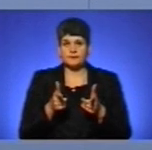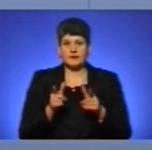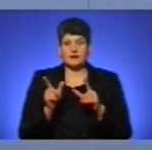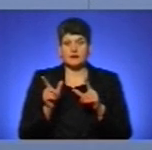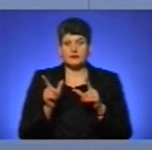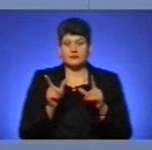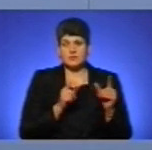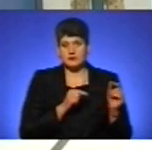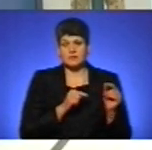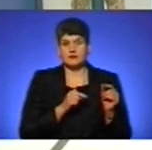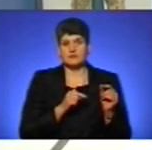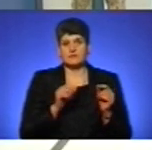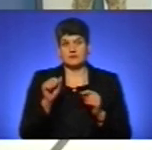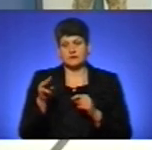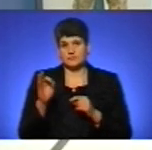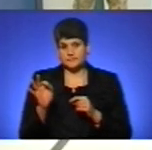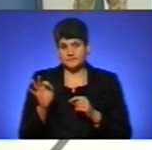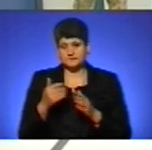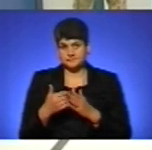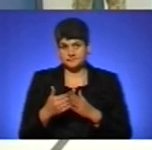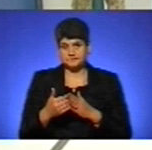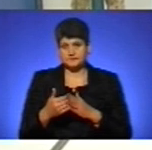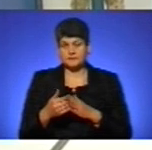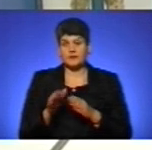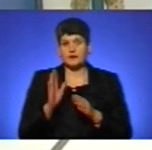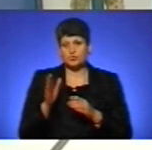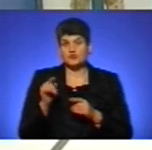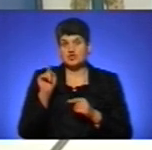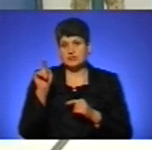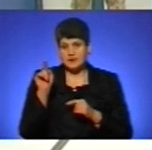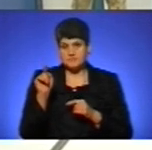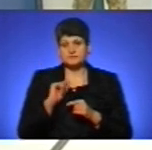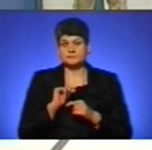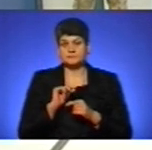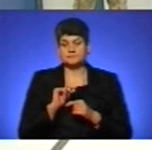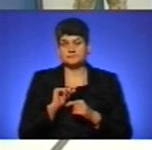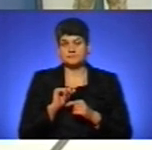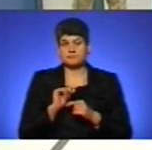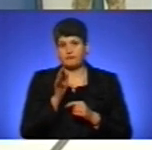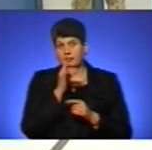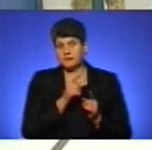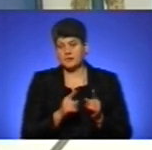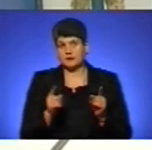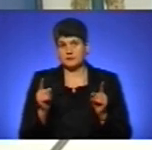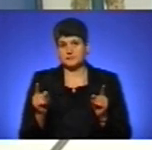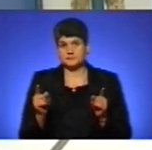операції об'єднаних сил, і відбудуючи там певний період часу,